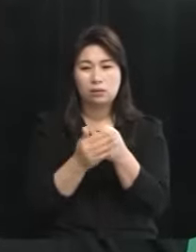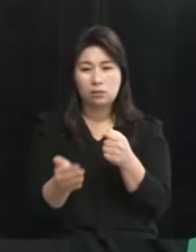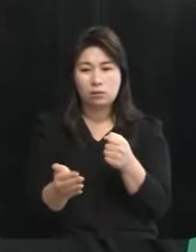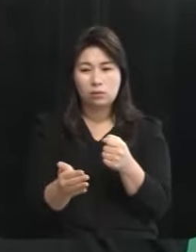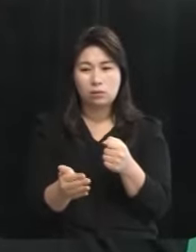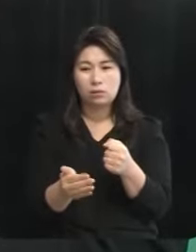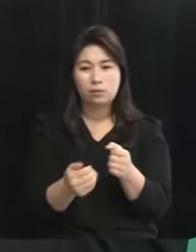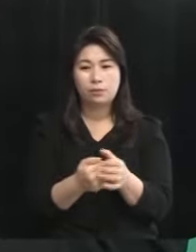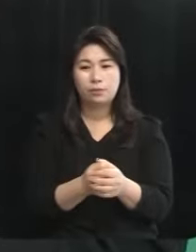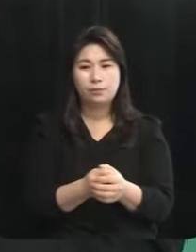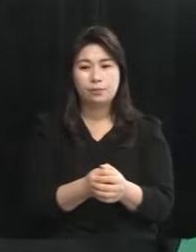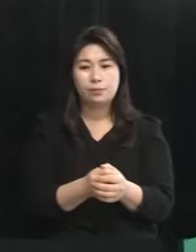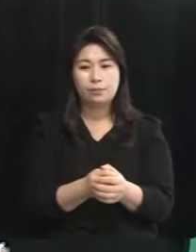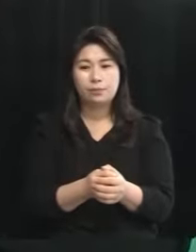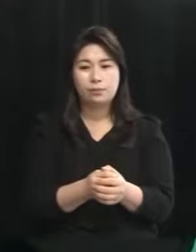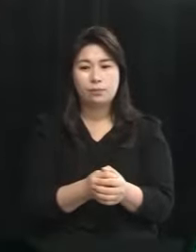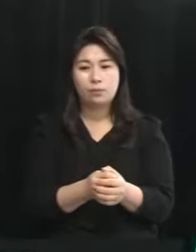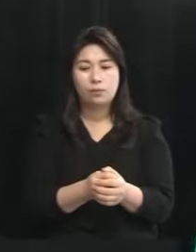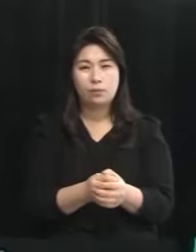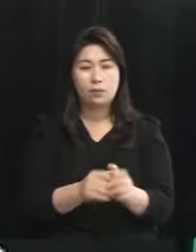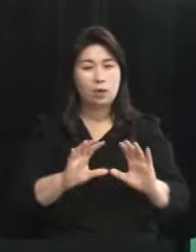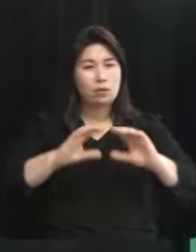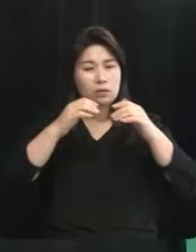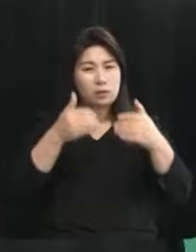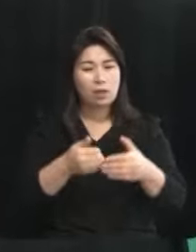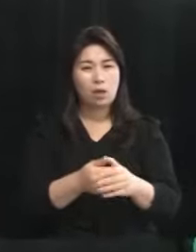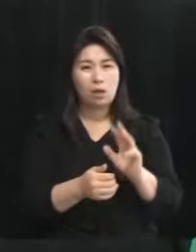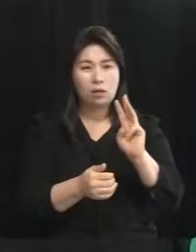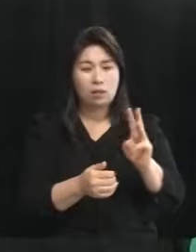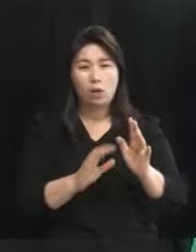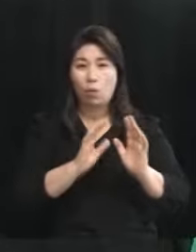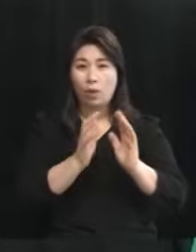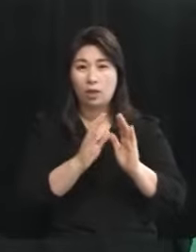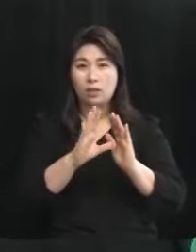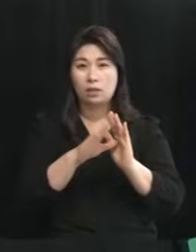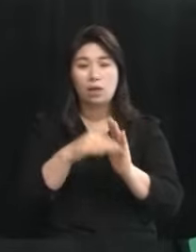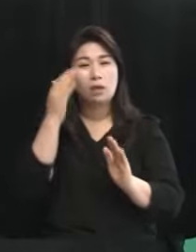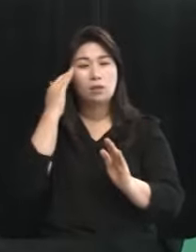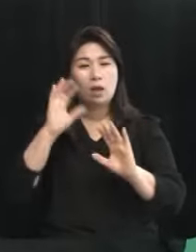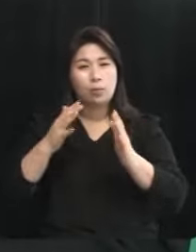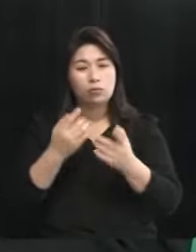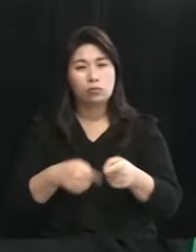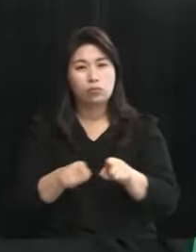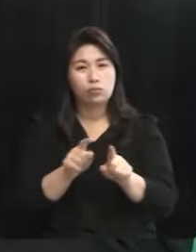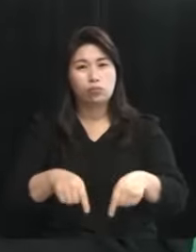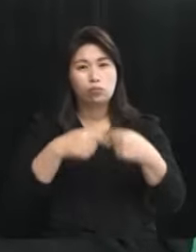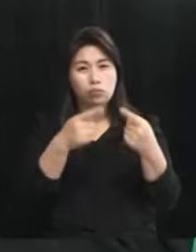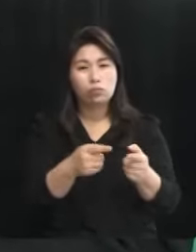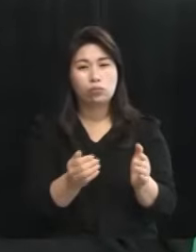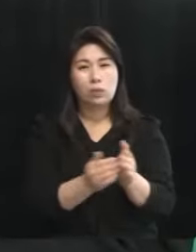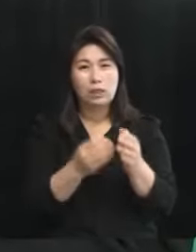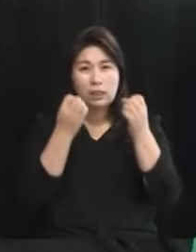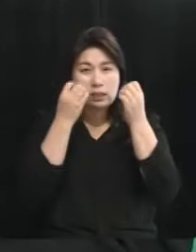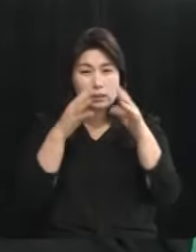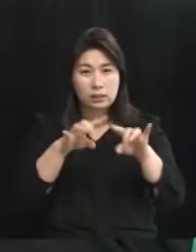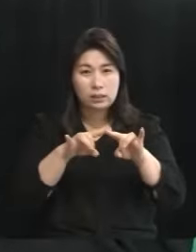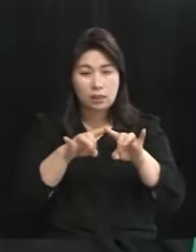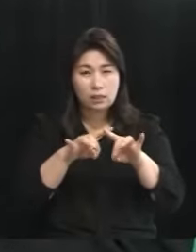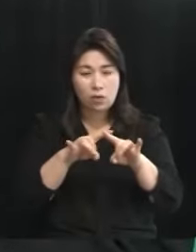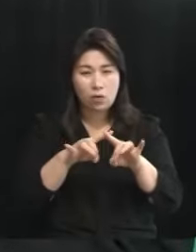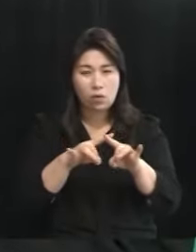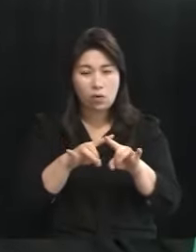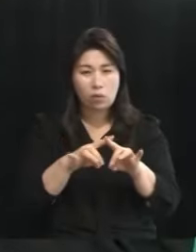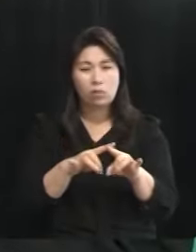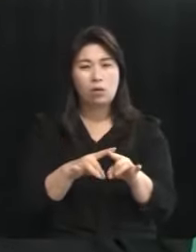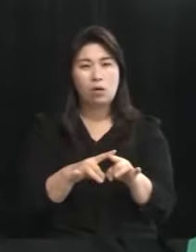COP28이라고 하는 3개의 회의에서 우리 대한민국 역시 같이 동참했습니다 여기서 신재생 에너지를 3배로 늘려야